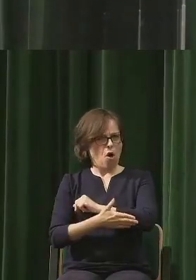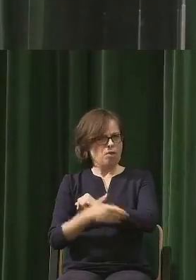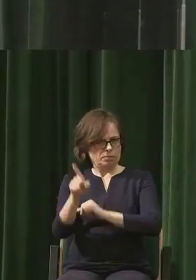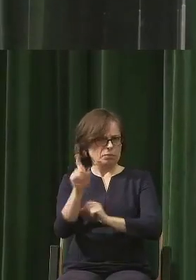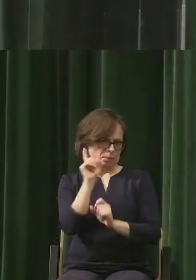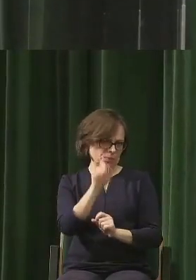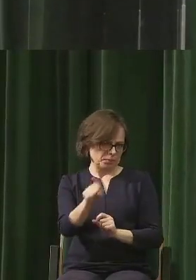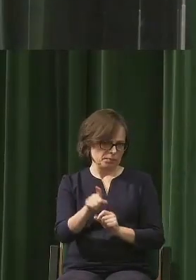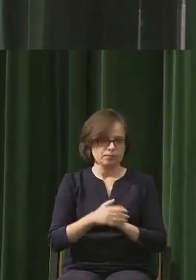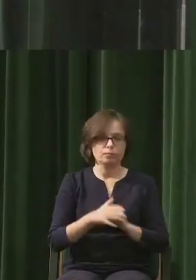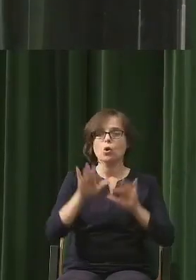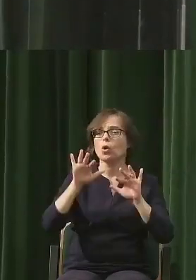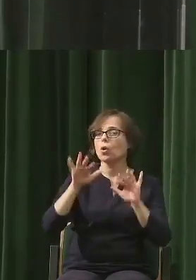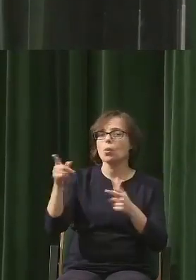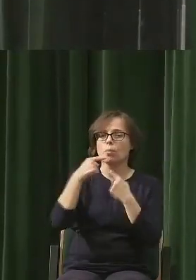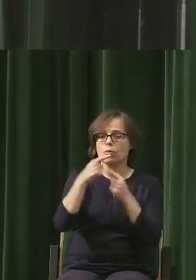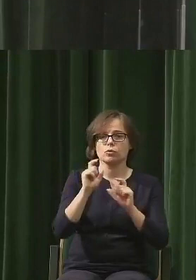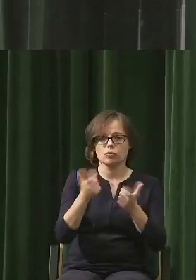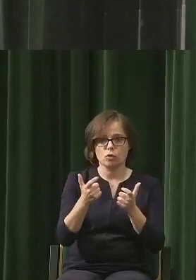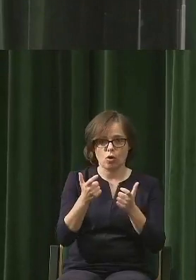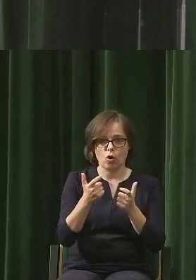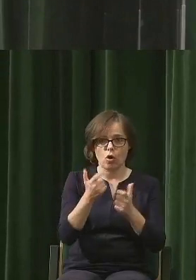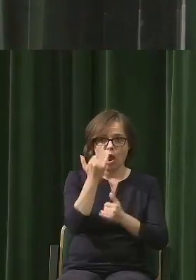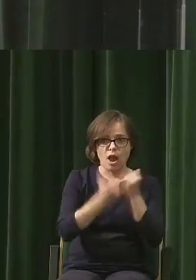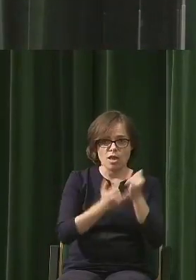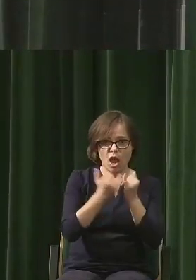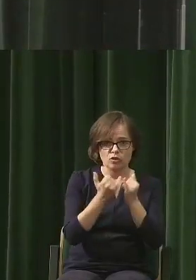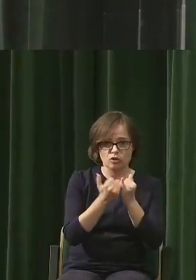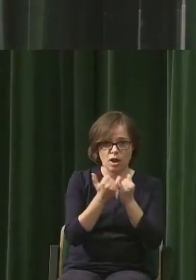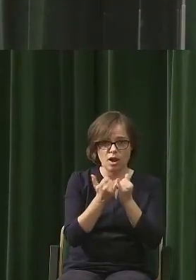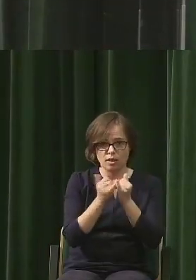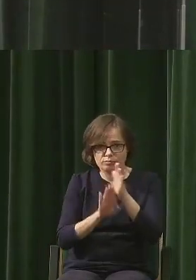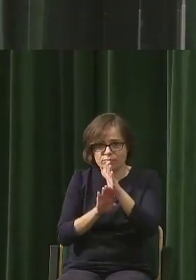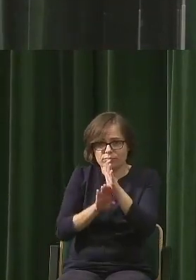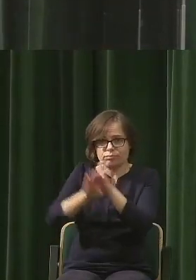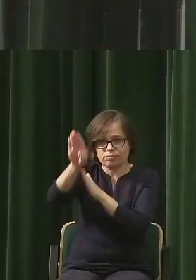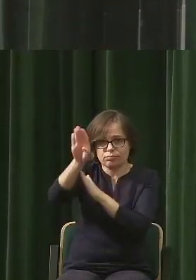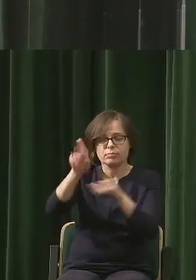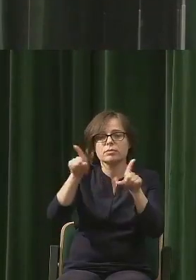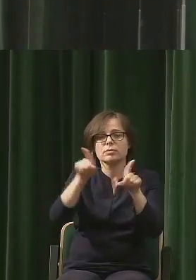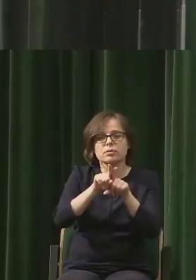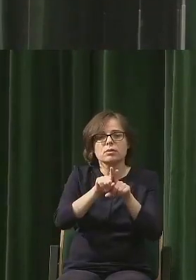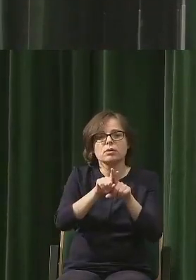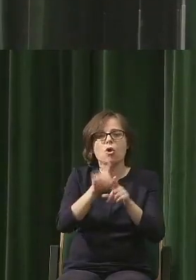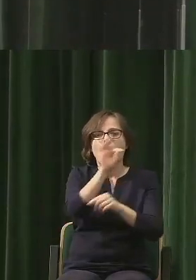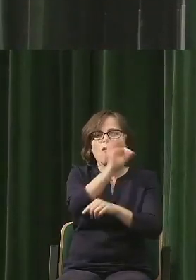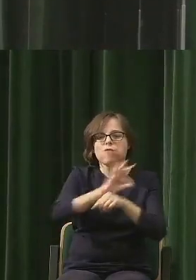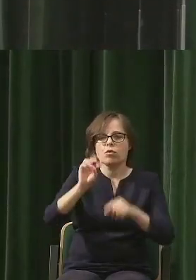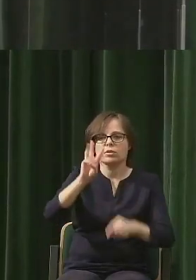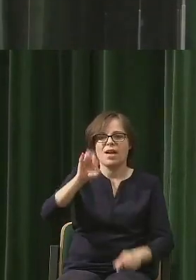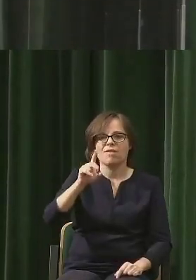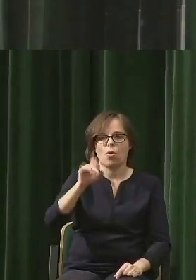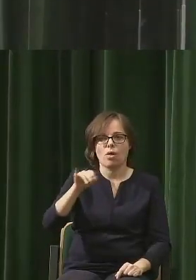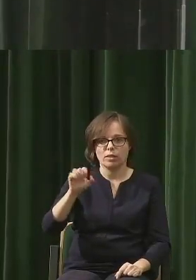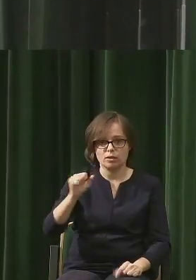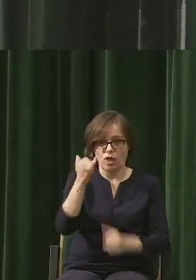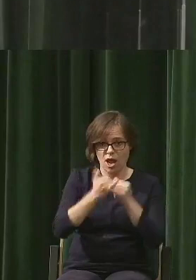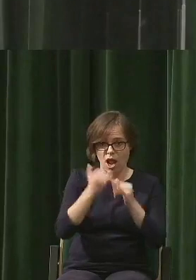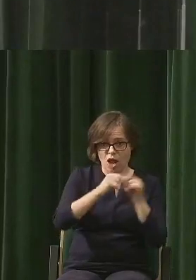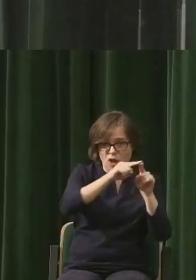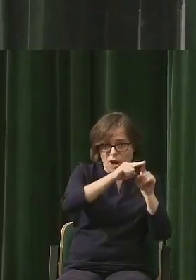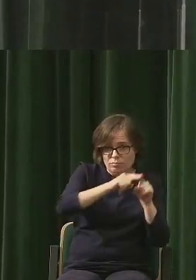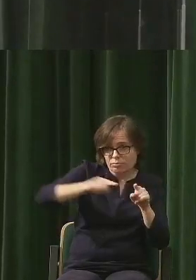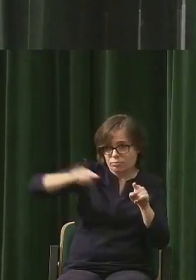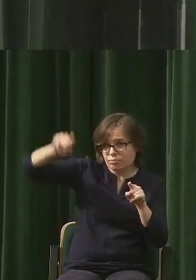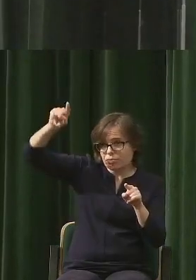wzrost wykładniczy z natury rzeczy, gdyby się ciągnął w nieskończoność, to musi prowadzić do nieskończenia wysokiego, do